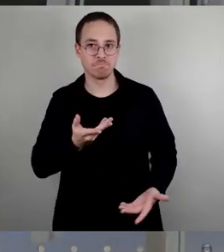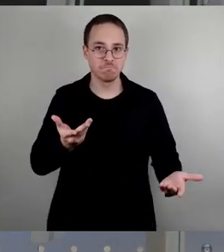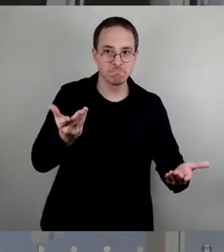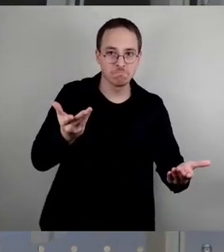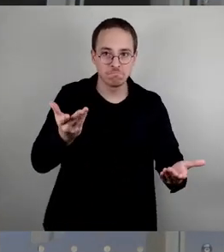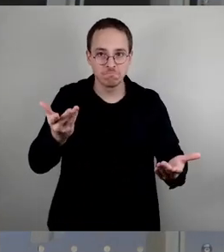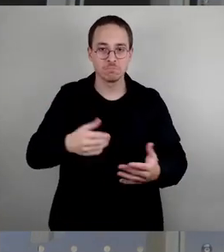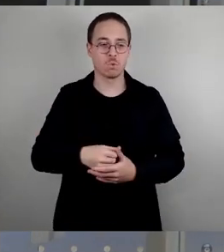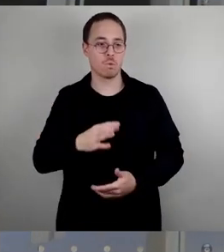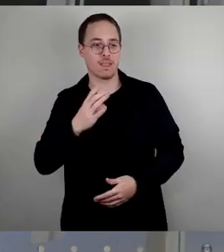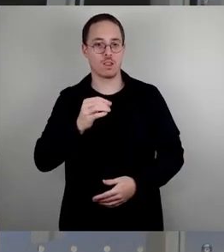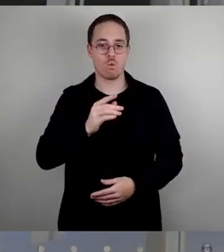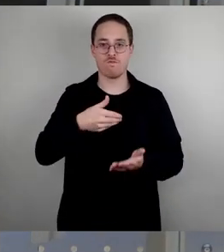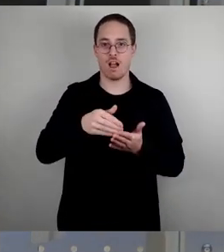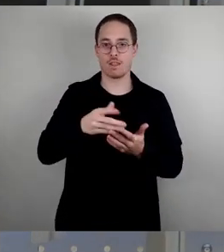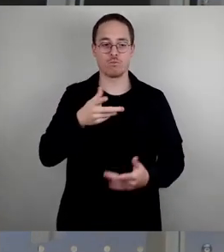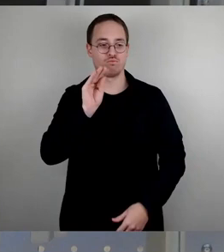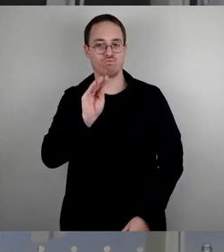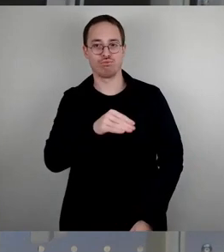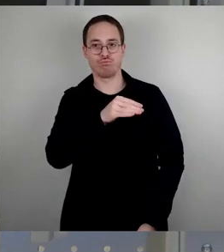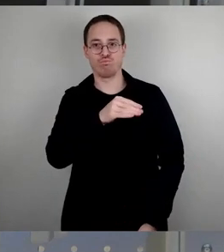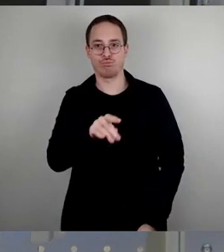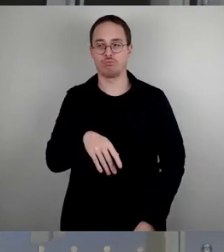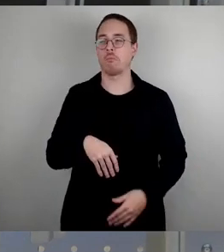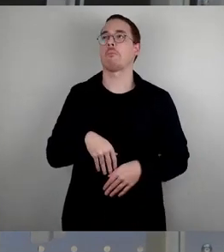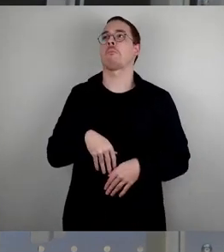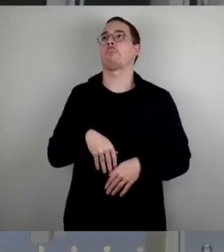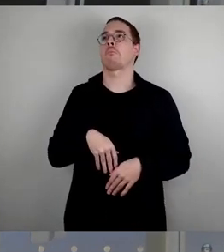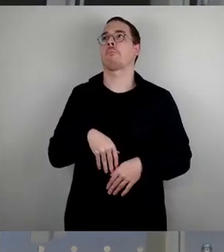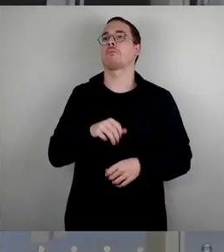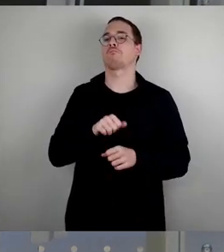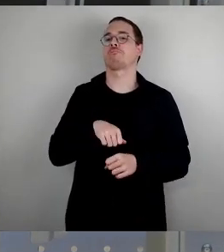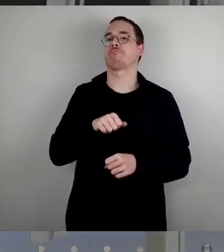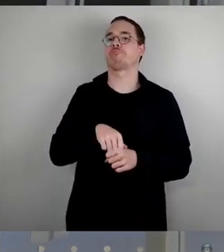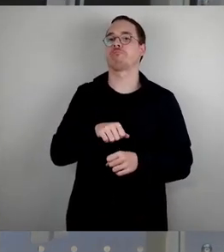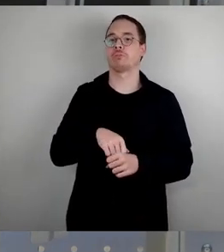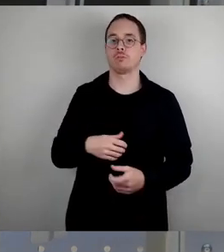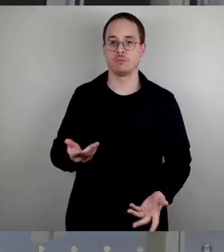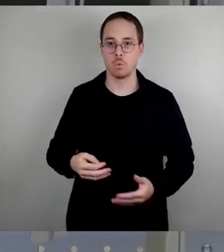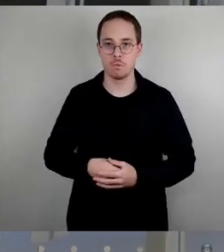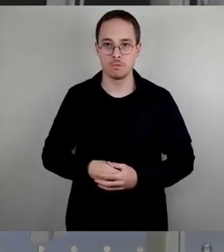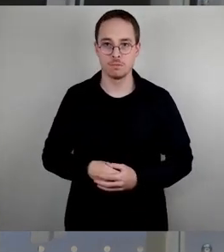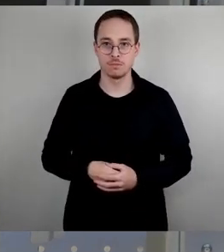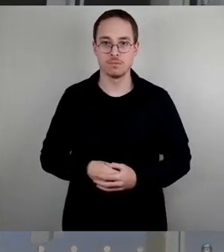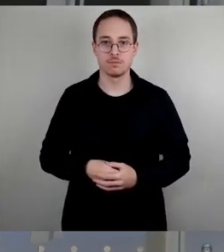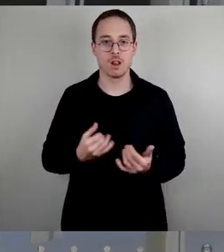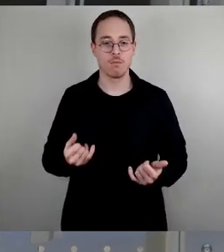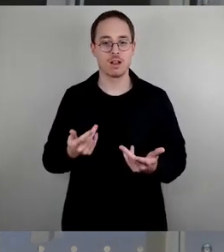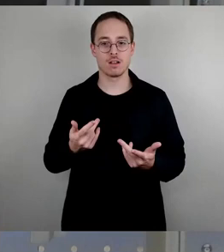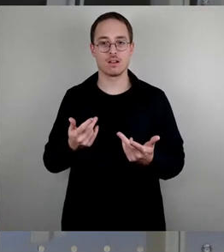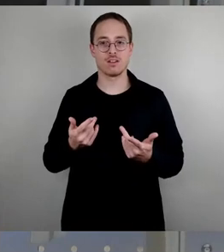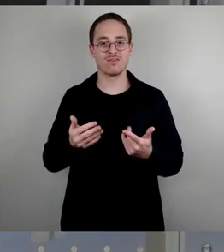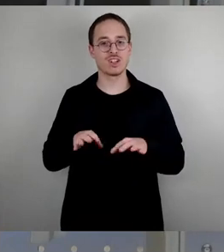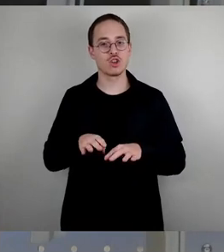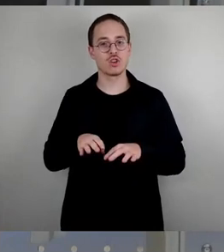stattdessen die Konservativen sich weiterhin dahin üben, sich bei dem Thema Asyl hier in Dresden